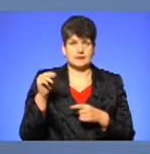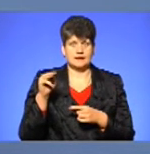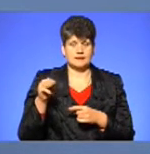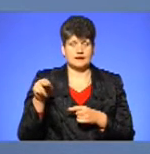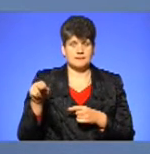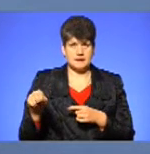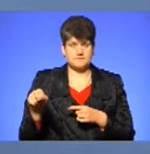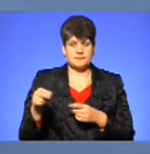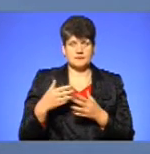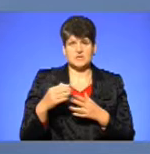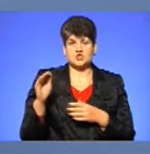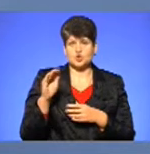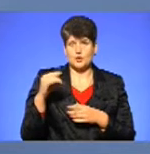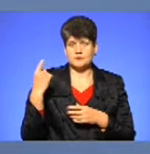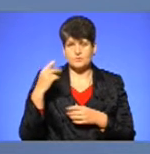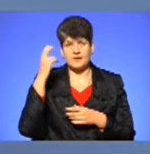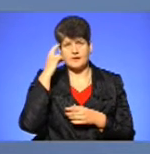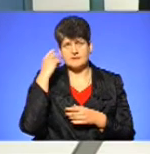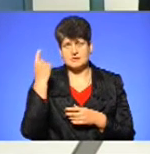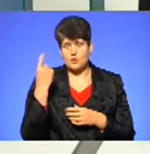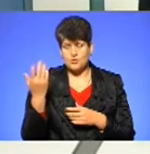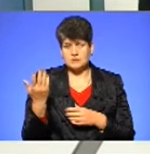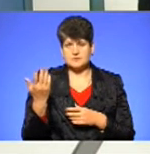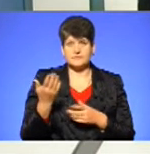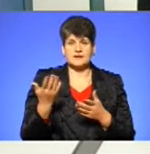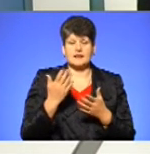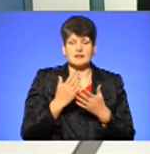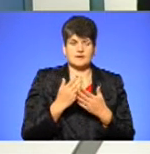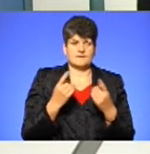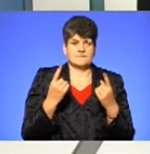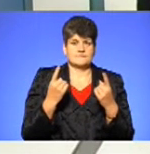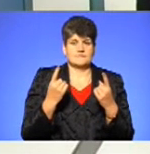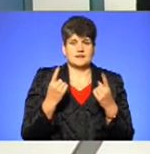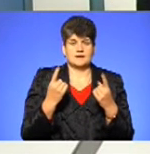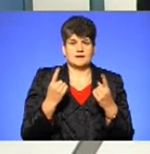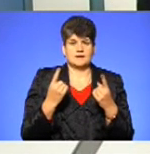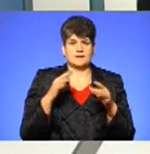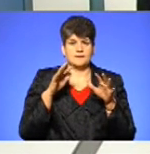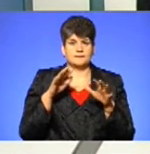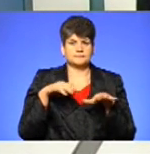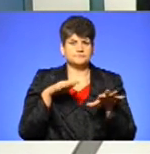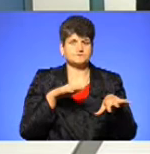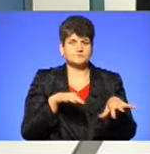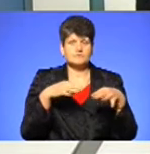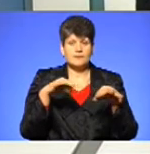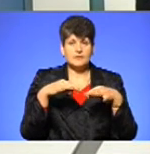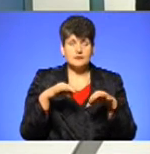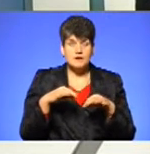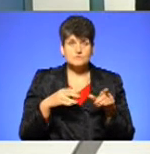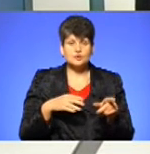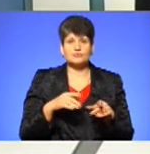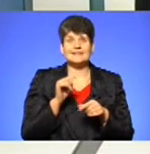як ми бачимо, Житомирська область, Київська, де є автобус, де великий потік транспорту. Зокрема, на ці